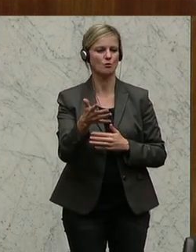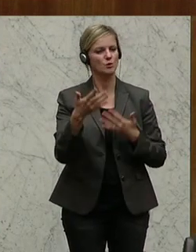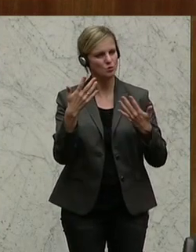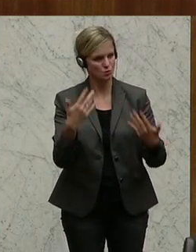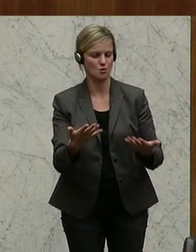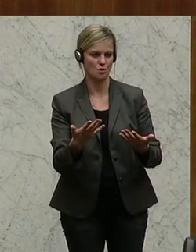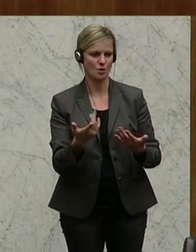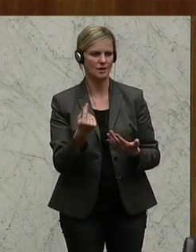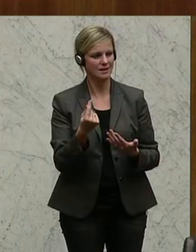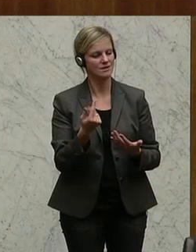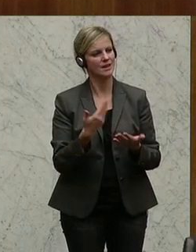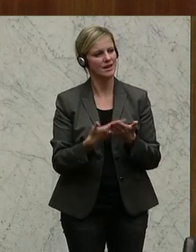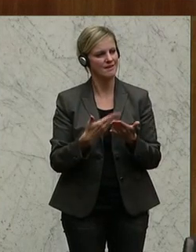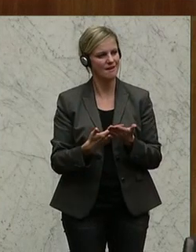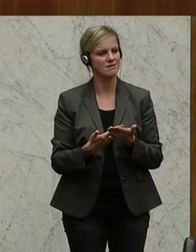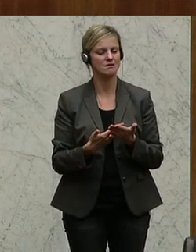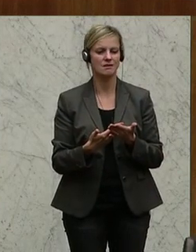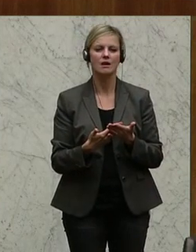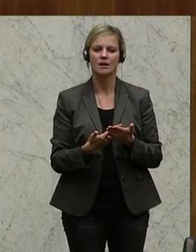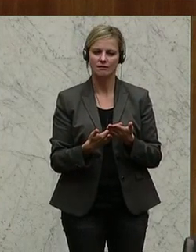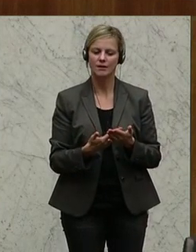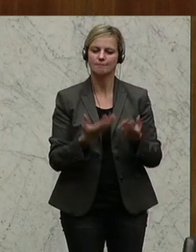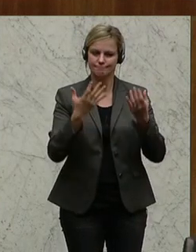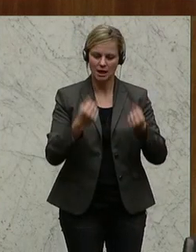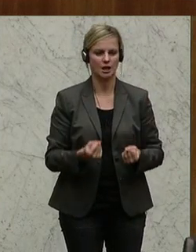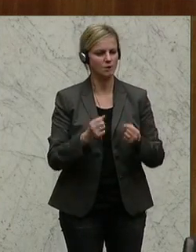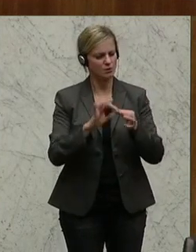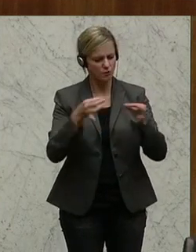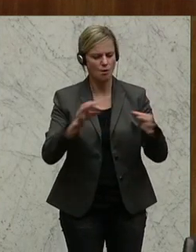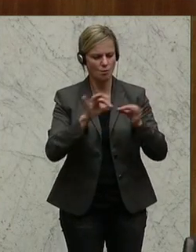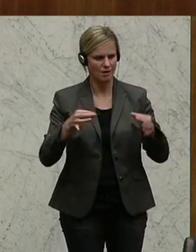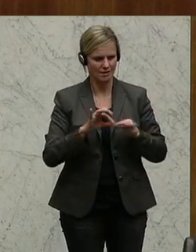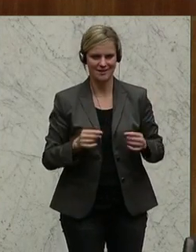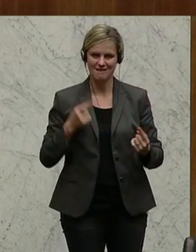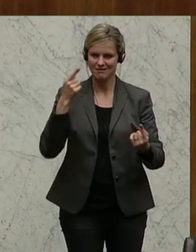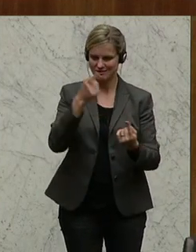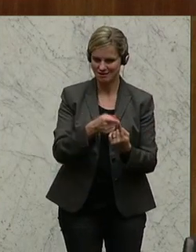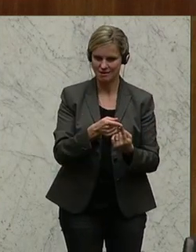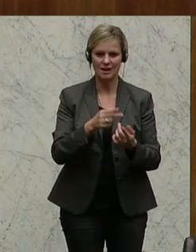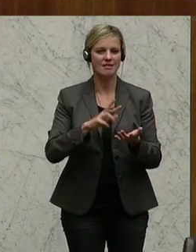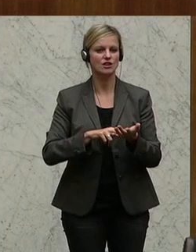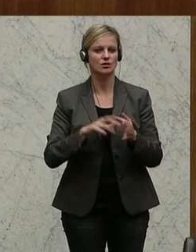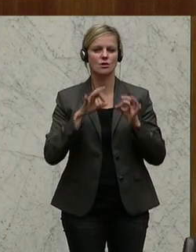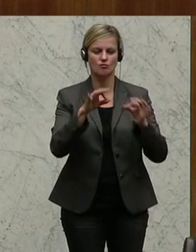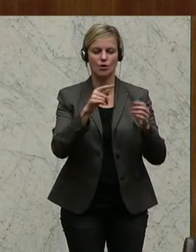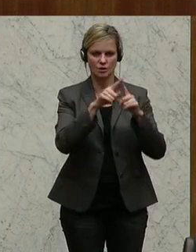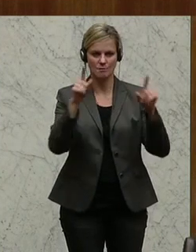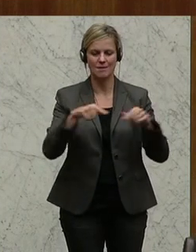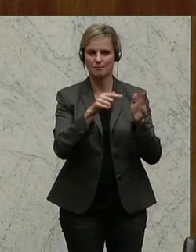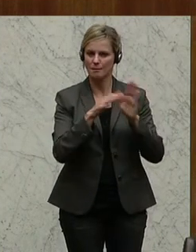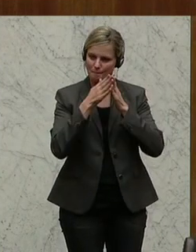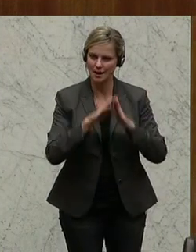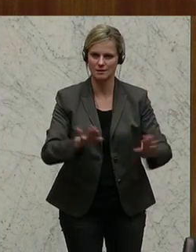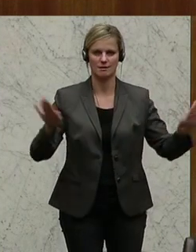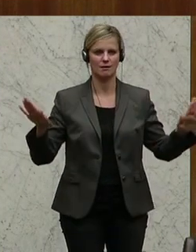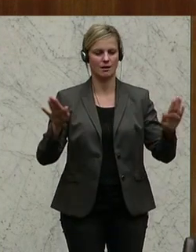Version ausformuliert. Und Ziel ist es, noch in diesem Jahr die Digital Roadmap zu präsentieren, als